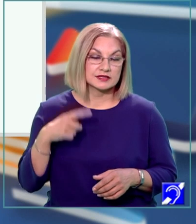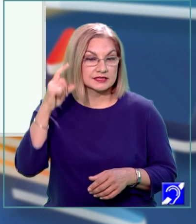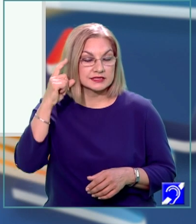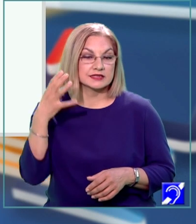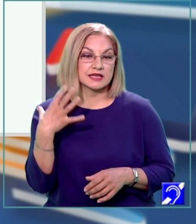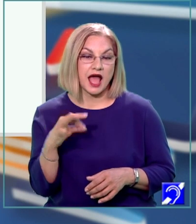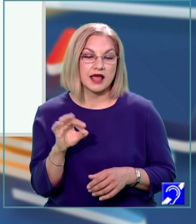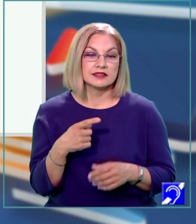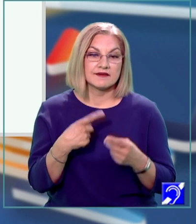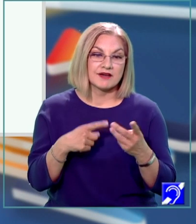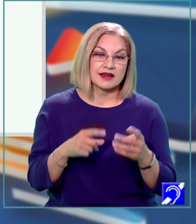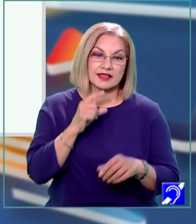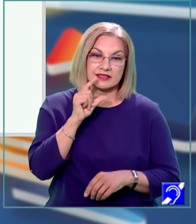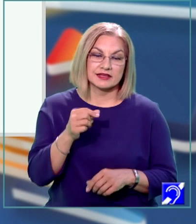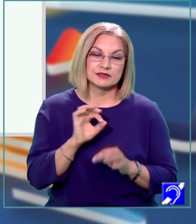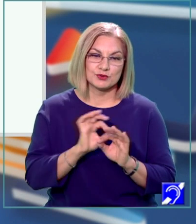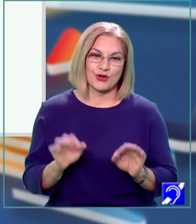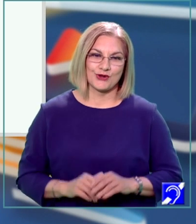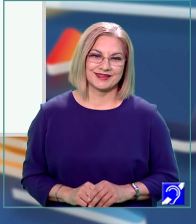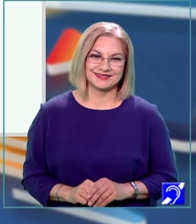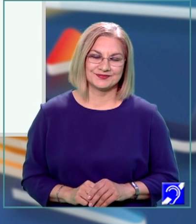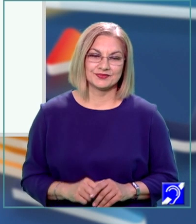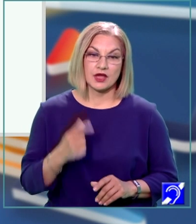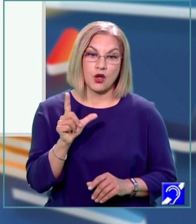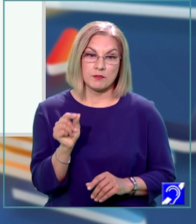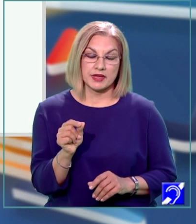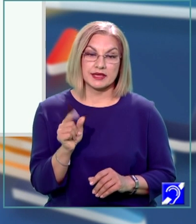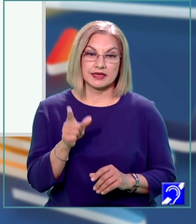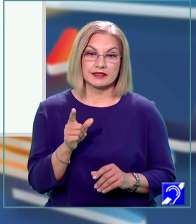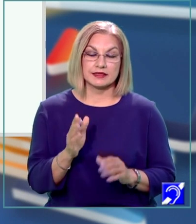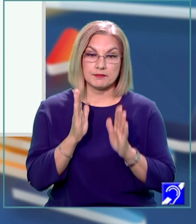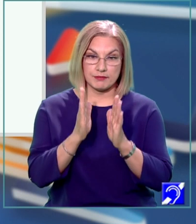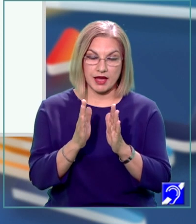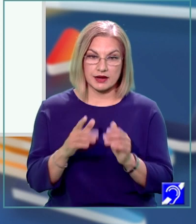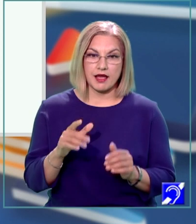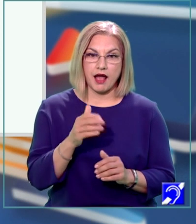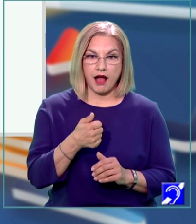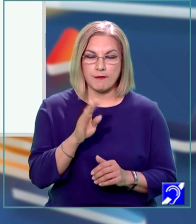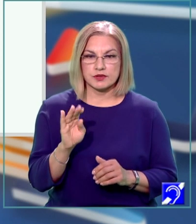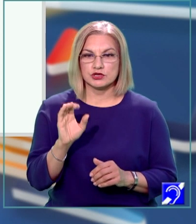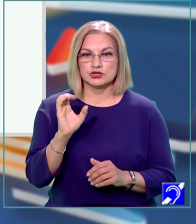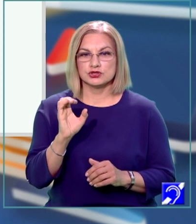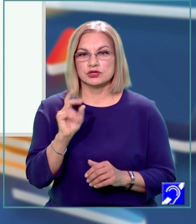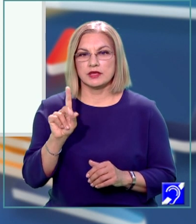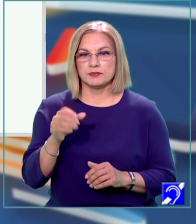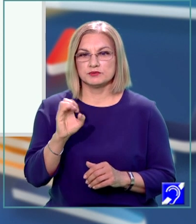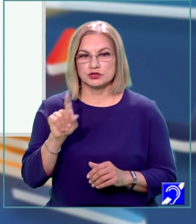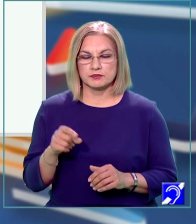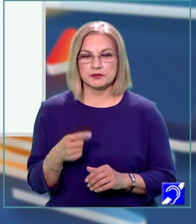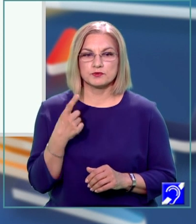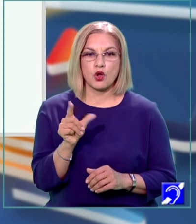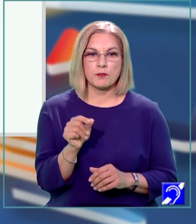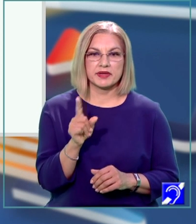variante de răspuns corecte. O pereche de drepte paralele AB și D prim, C prim, o